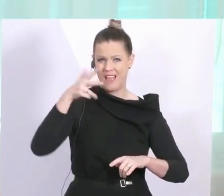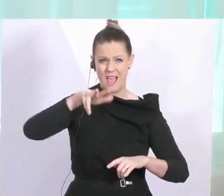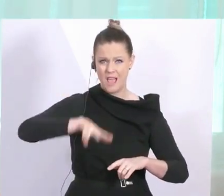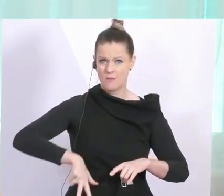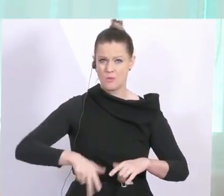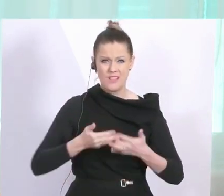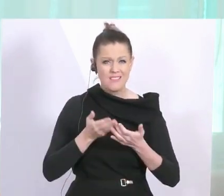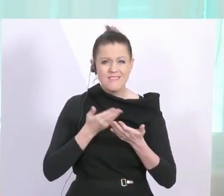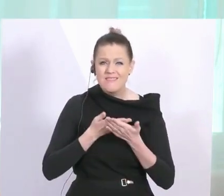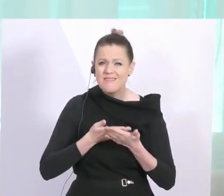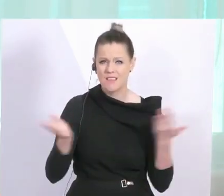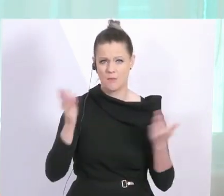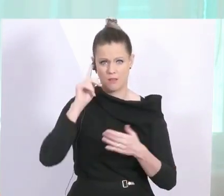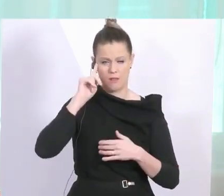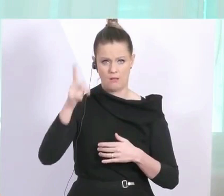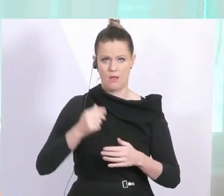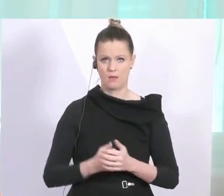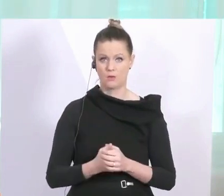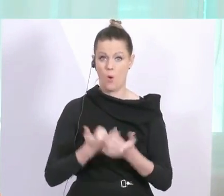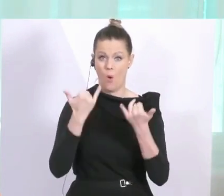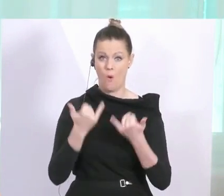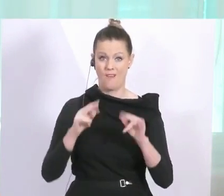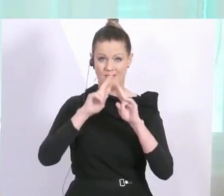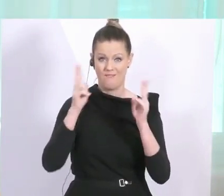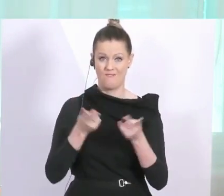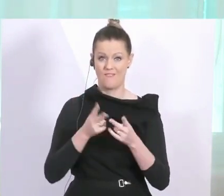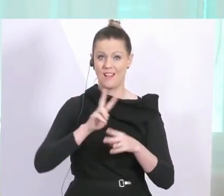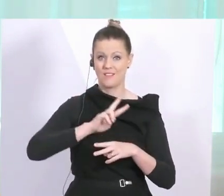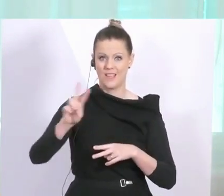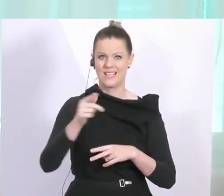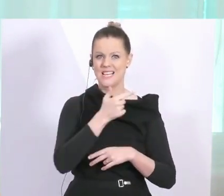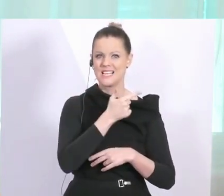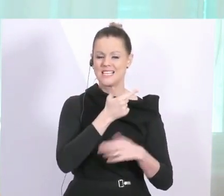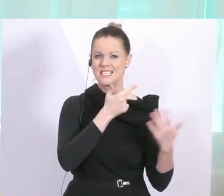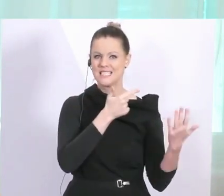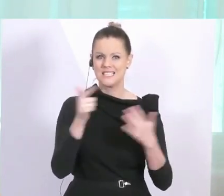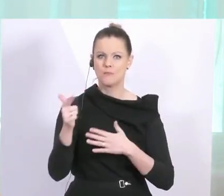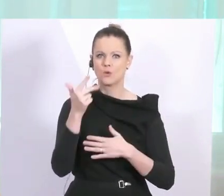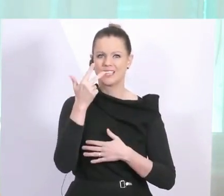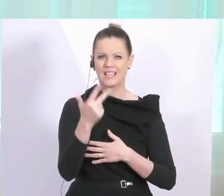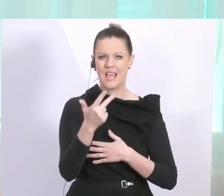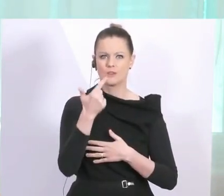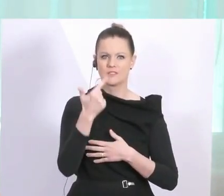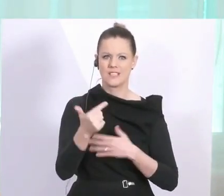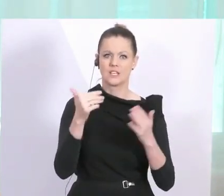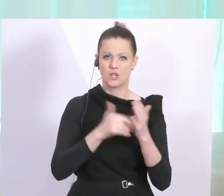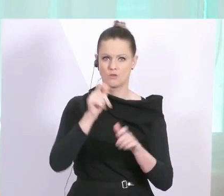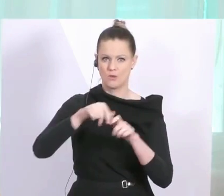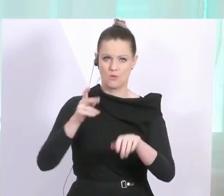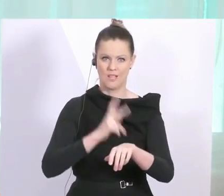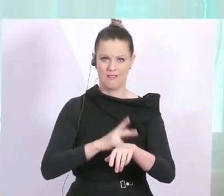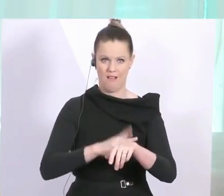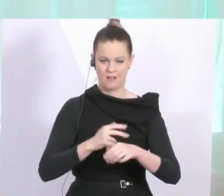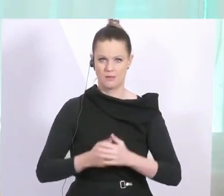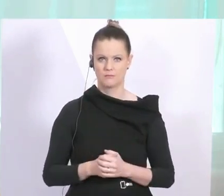unglaublich gewesen wären. Heute haben wir weltweit mittlerweile 723.000 Erkrankte. In dieser Woche